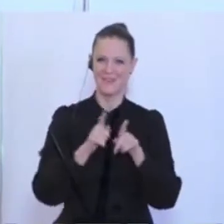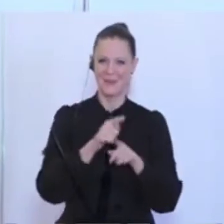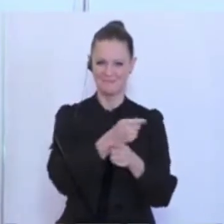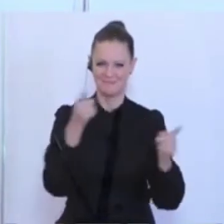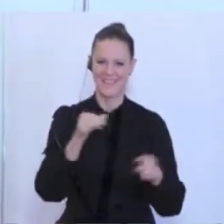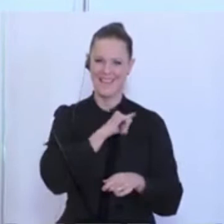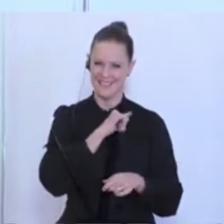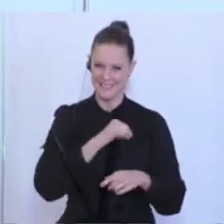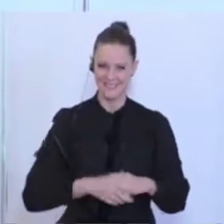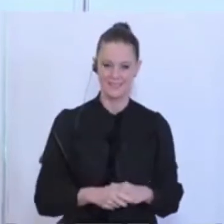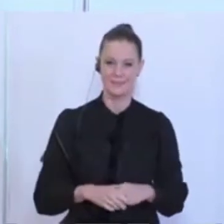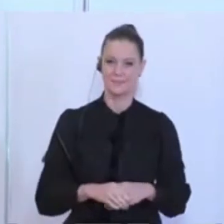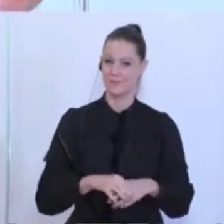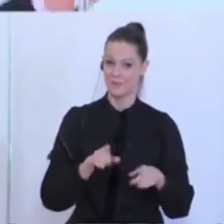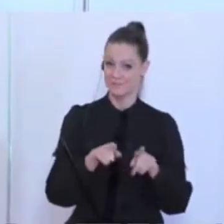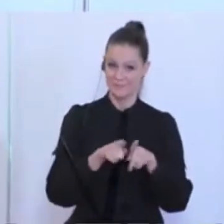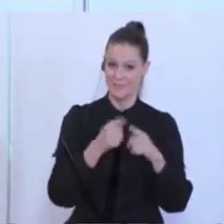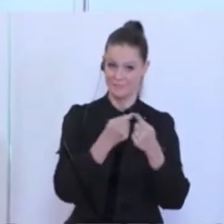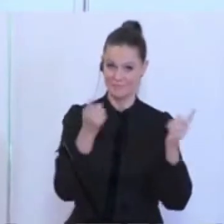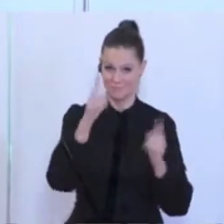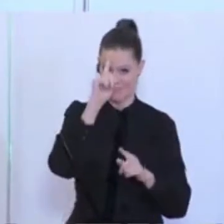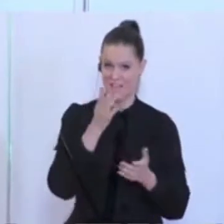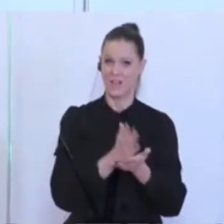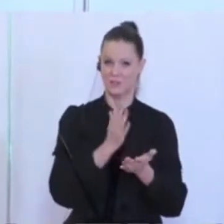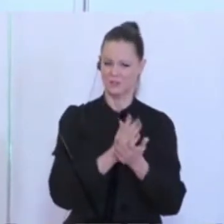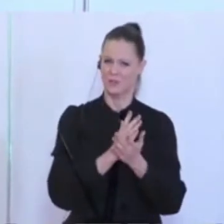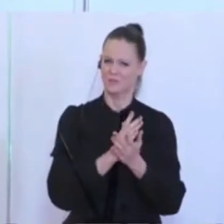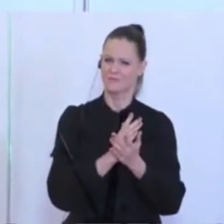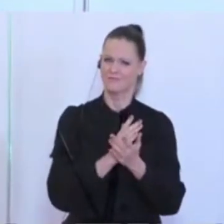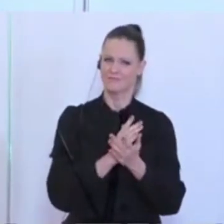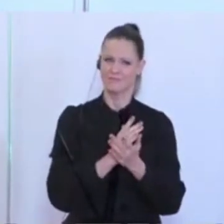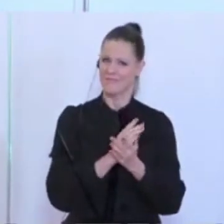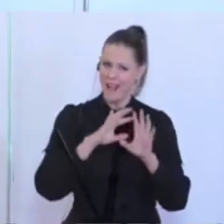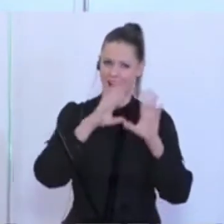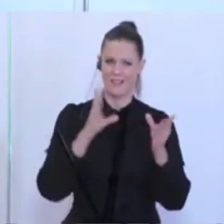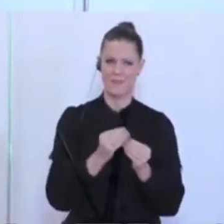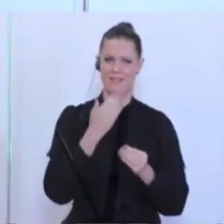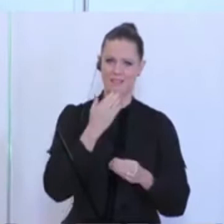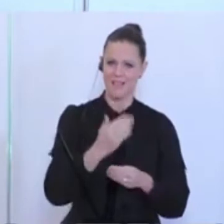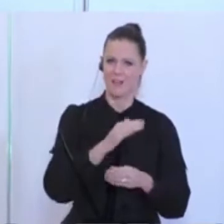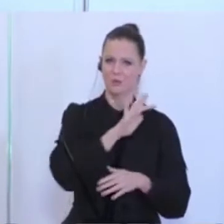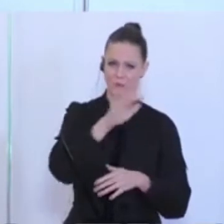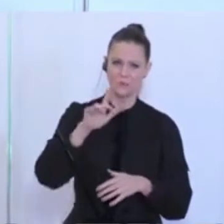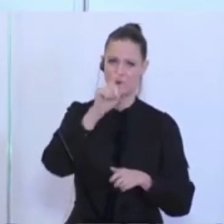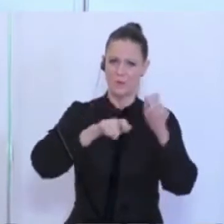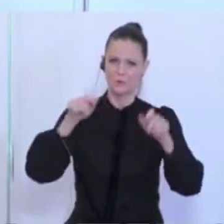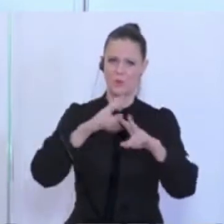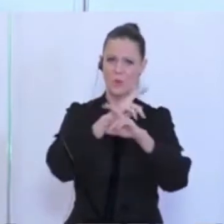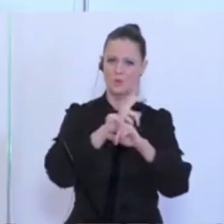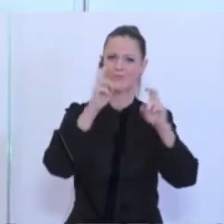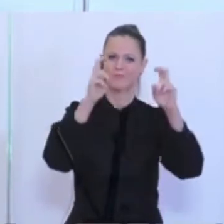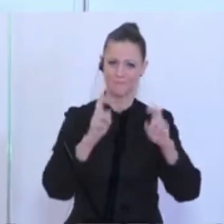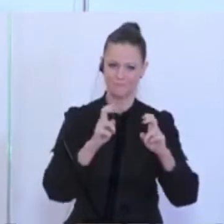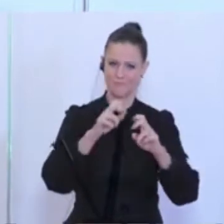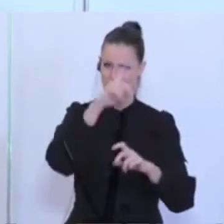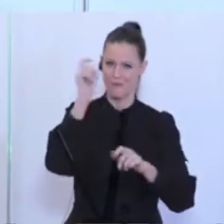vor allem, Sie wissen es, unser gemeinsamer Dank gilt immer der Bevölkerung und allen, die in Österreich leben, dass sie